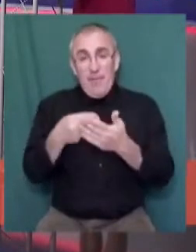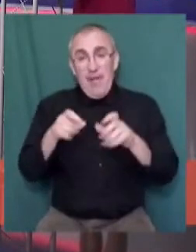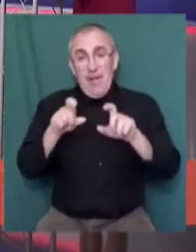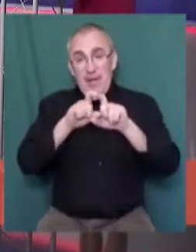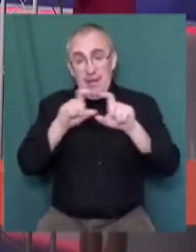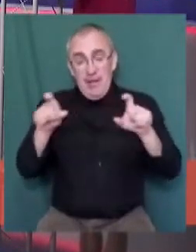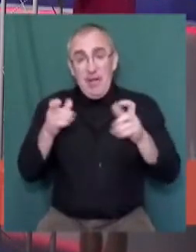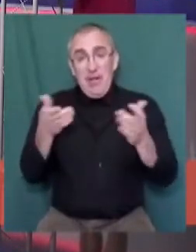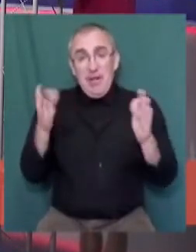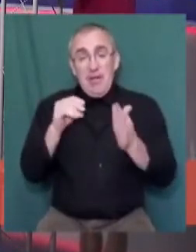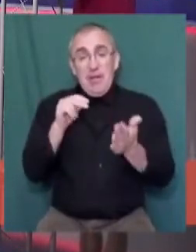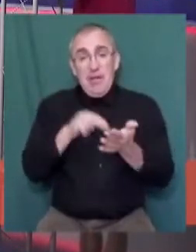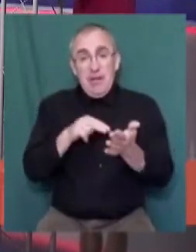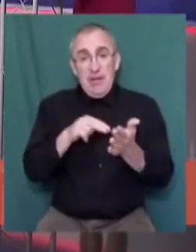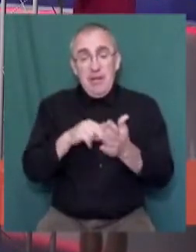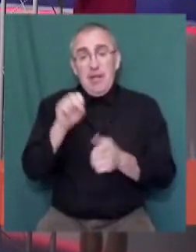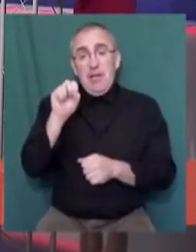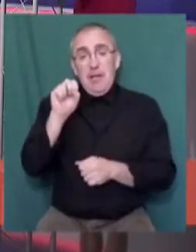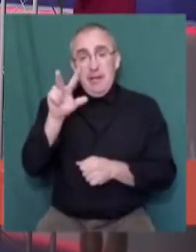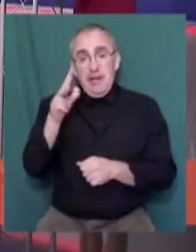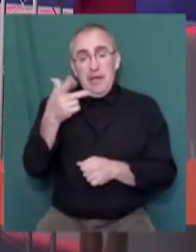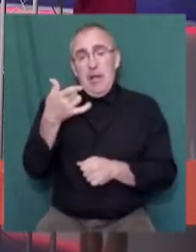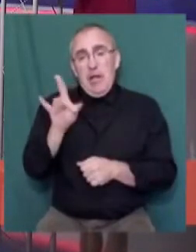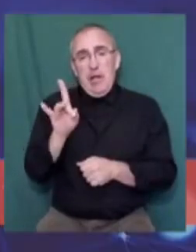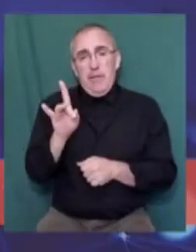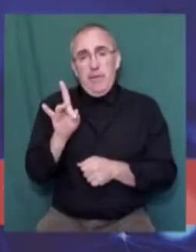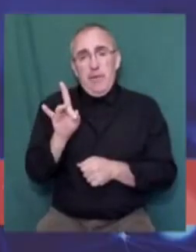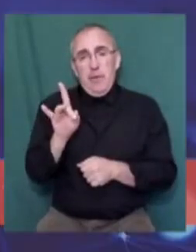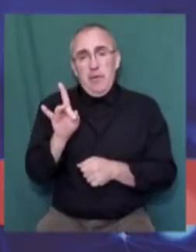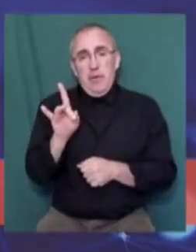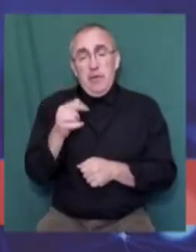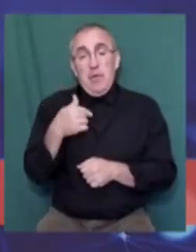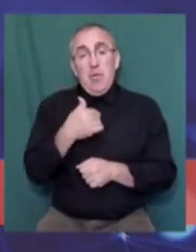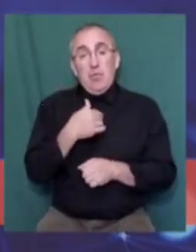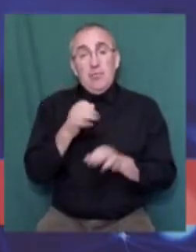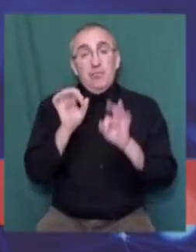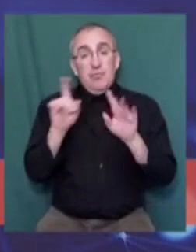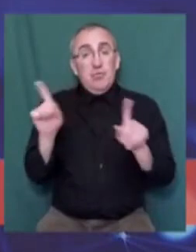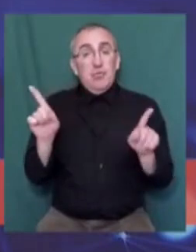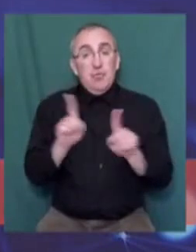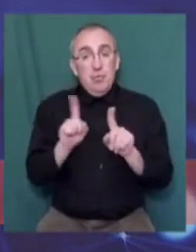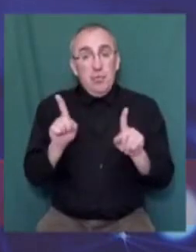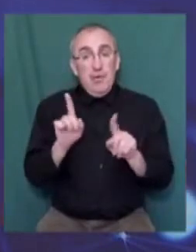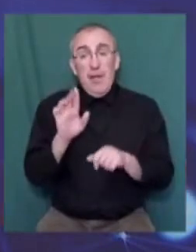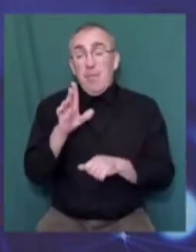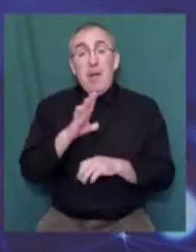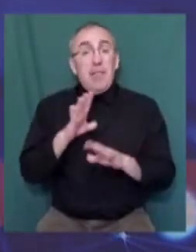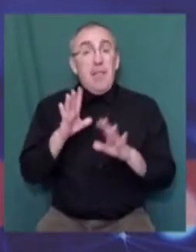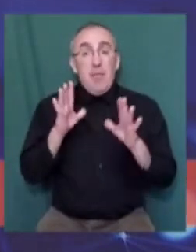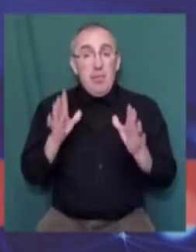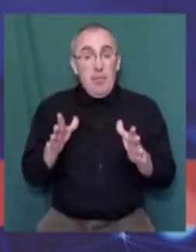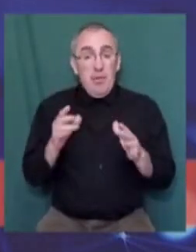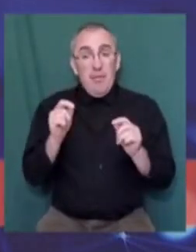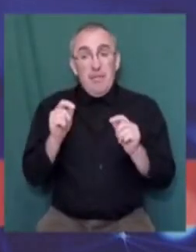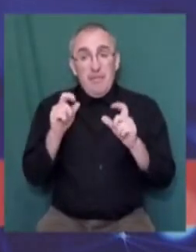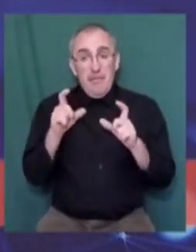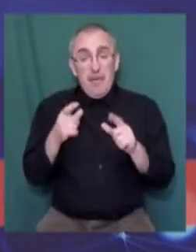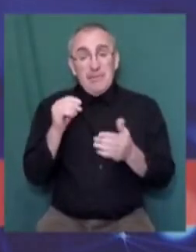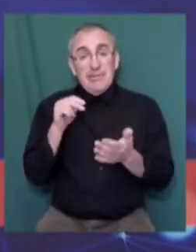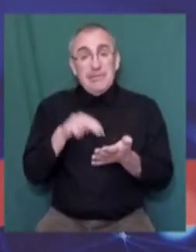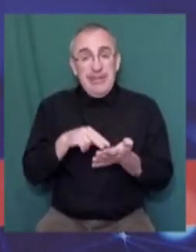залишили ціну на рівні 13 гривень. І я хочу зазначити, що як би там не було підвищення цін